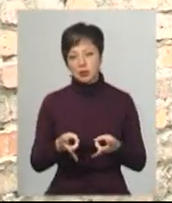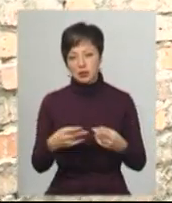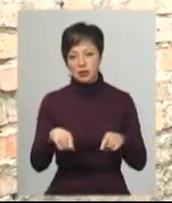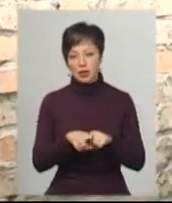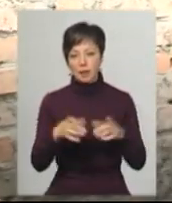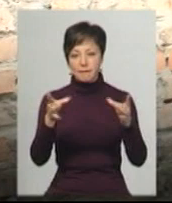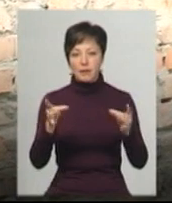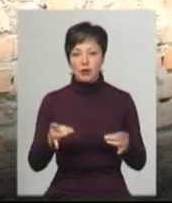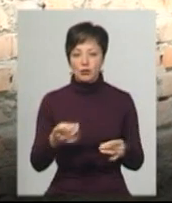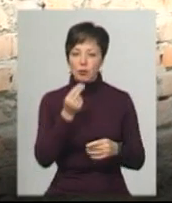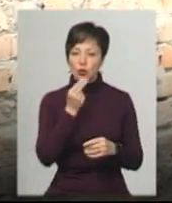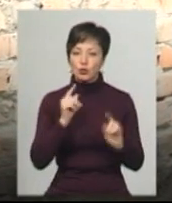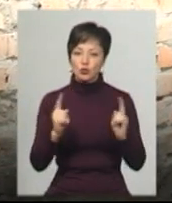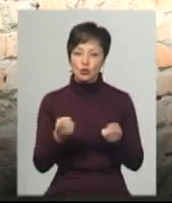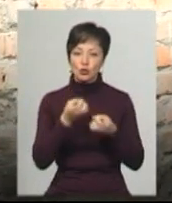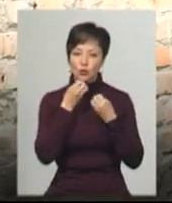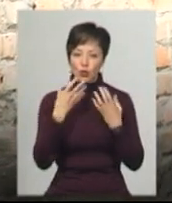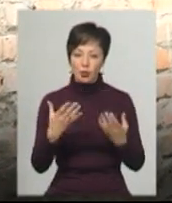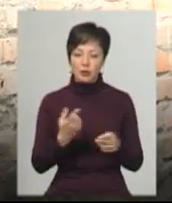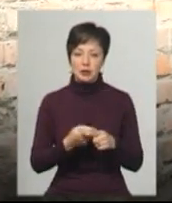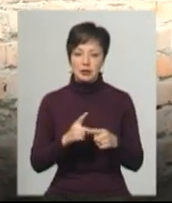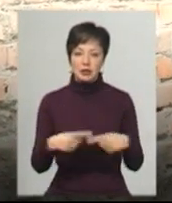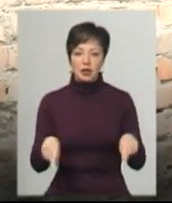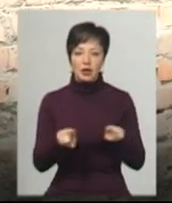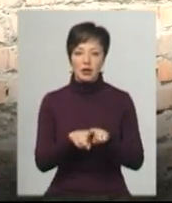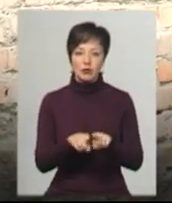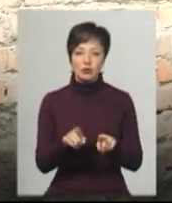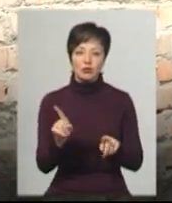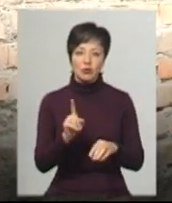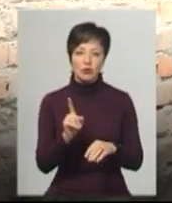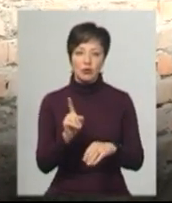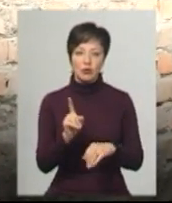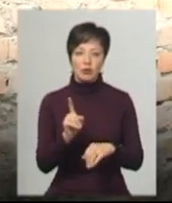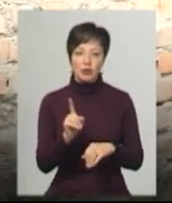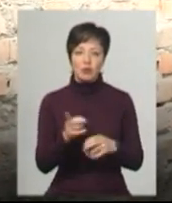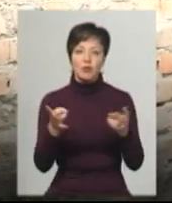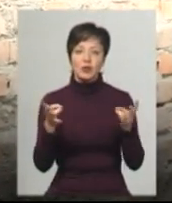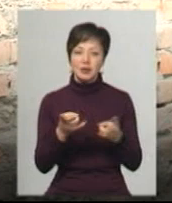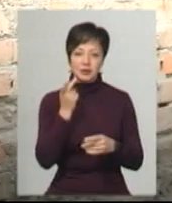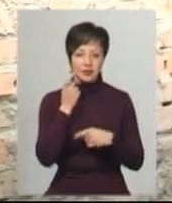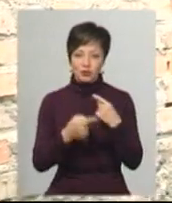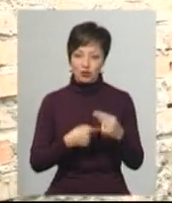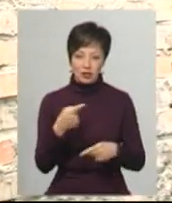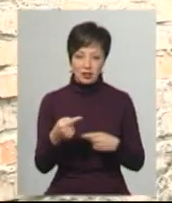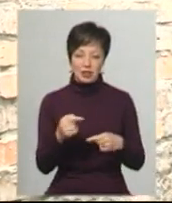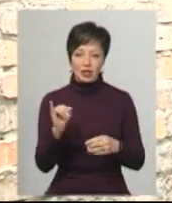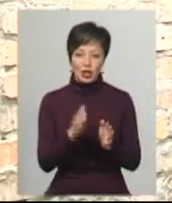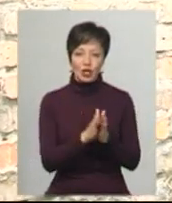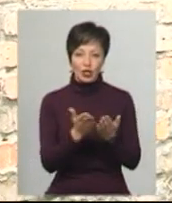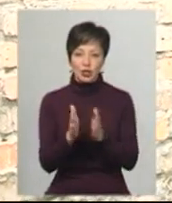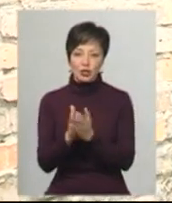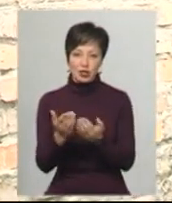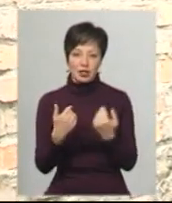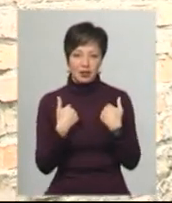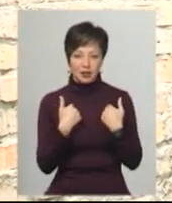пакетах продукти це дуже добре, бо це таке, що багата сім'я, це потрібно завжди. Ну, і книжки